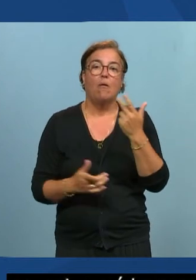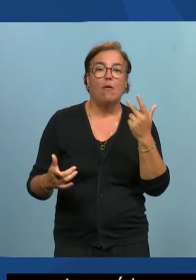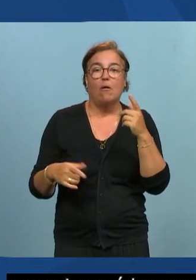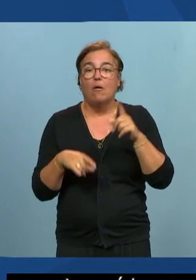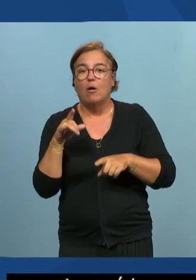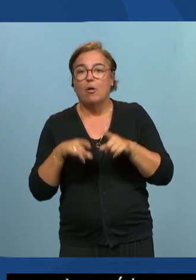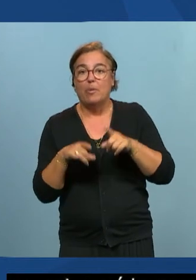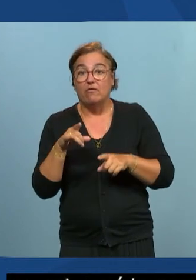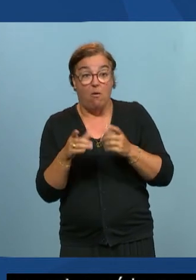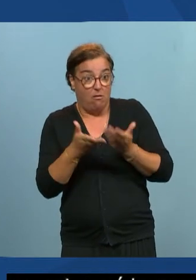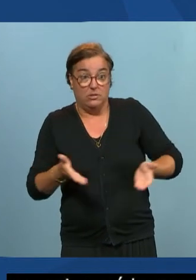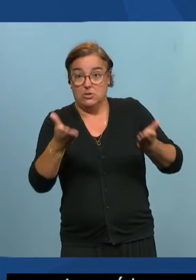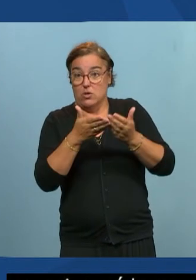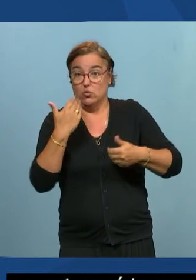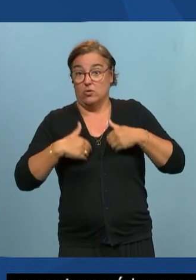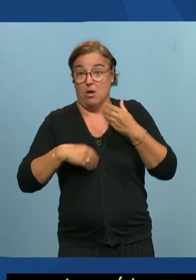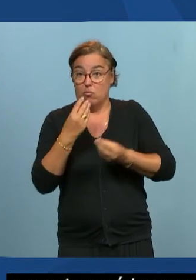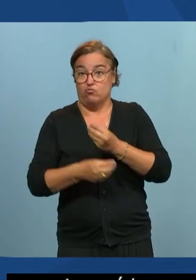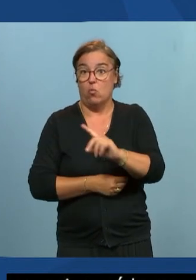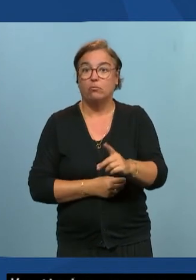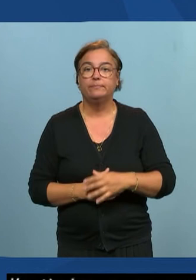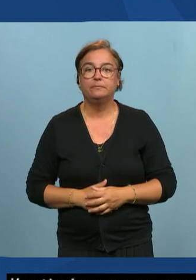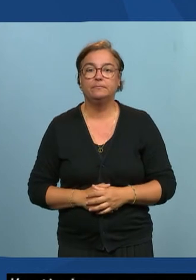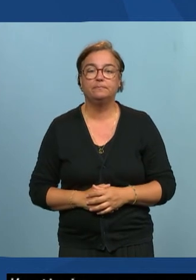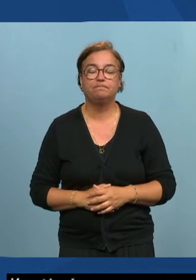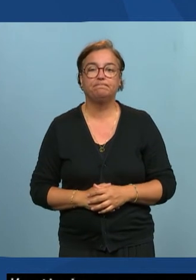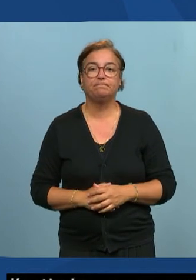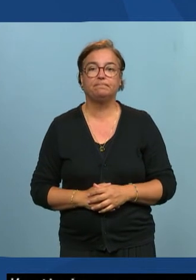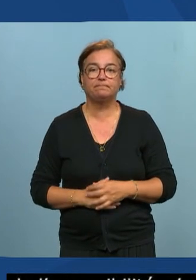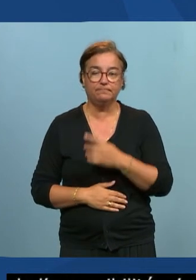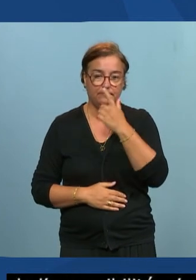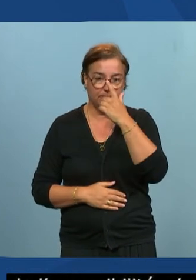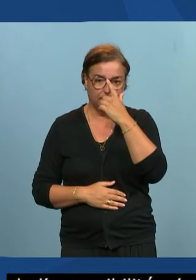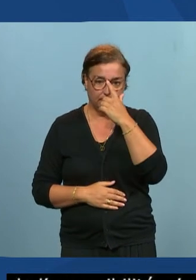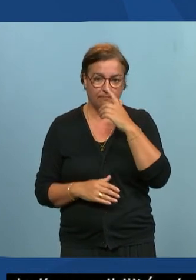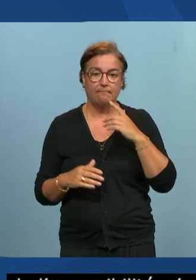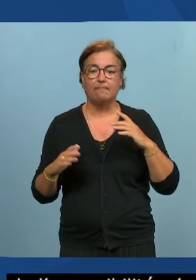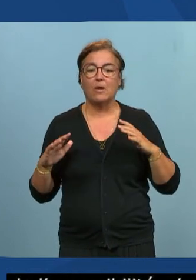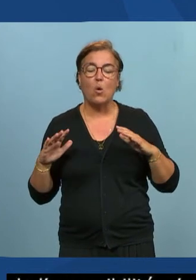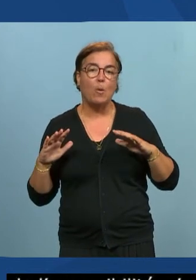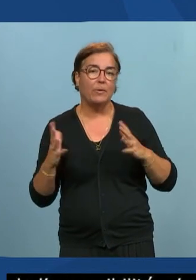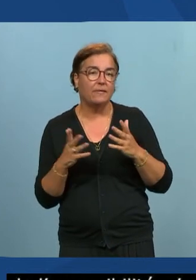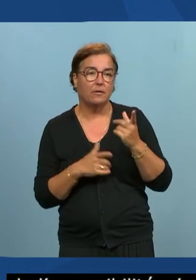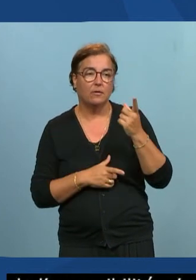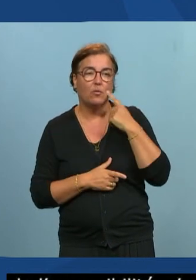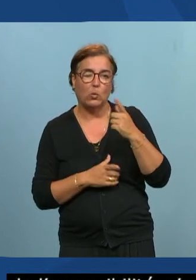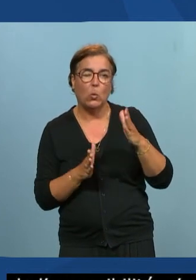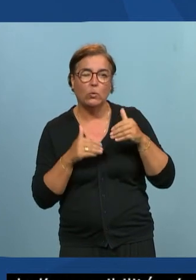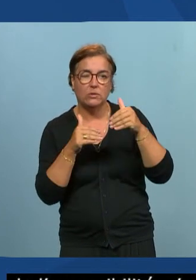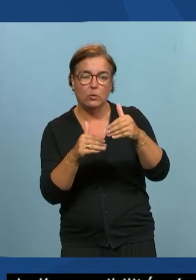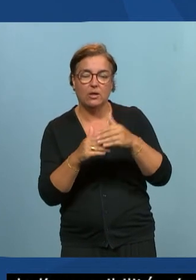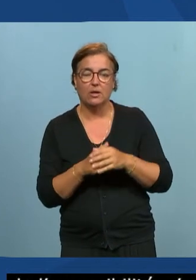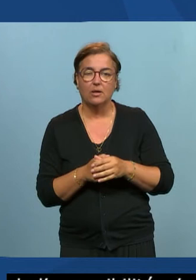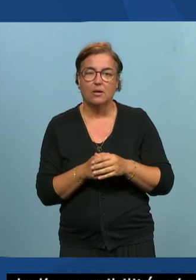utilisateurs qui sont en situation syndicale peut-être pour aller dans ton sens Sébastien pour bien enfoncer le clou